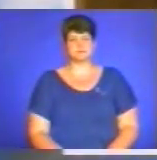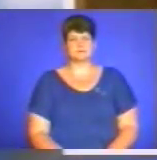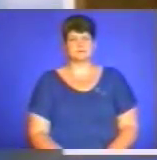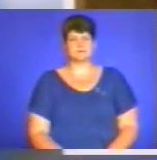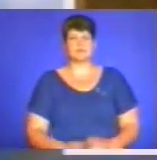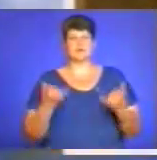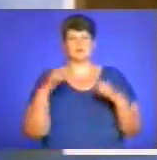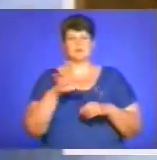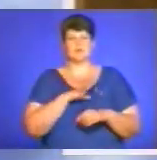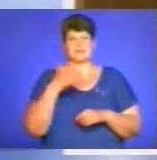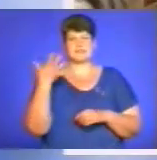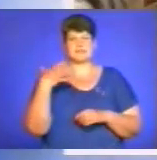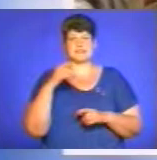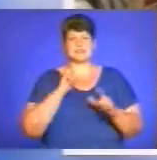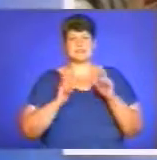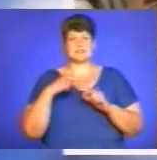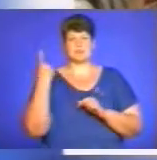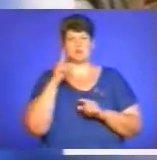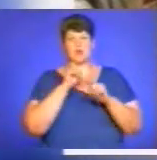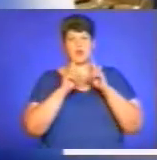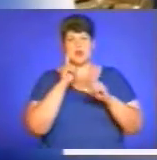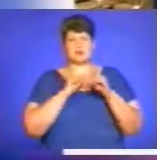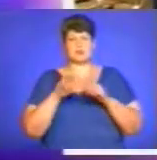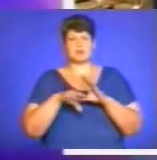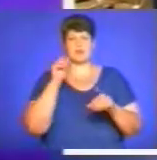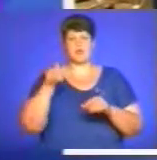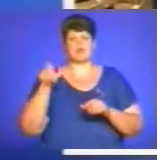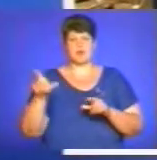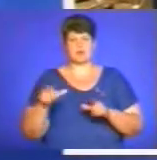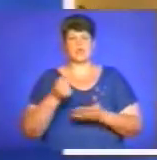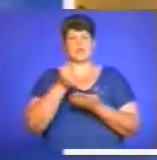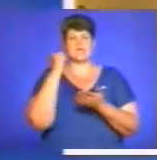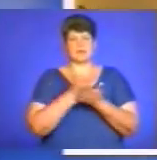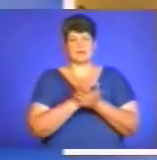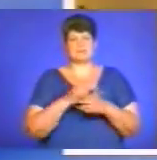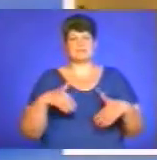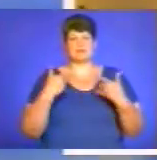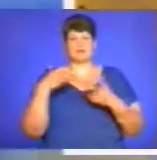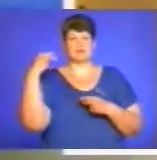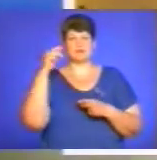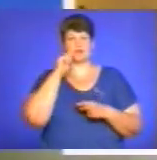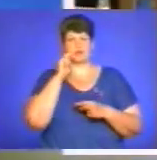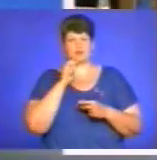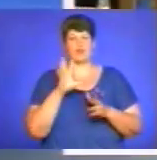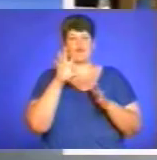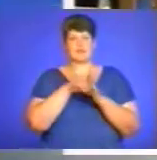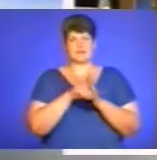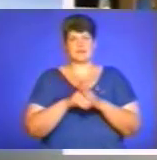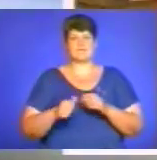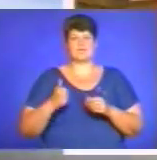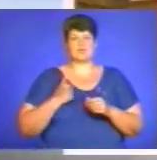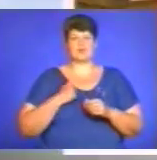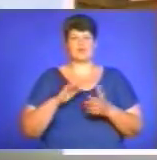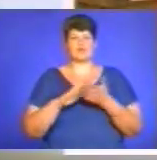Сьогодні відбулася 50-та сесія обласної ради. Депутати ухвалили звернення до президента України про введення воєнного стану на території